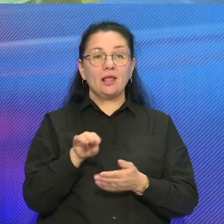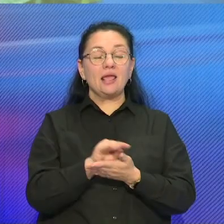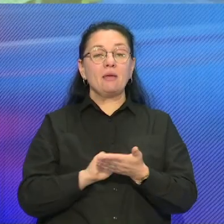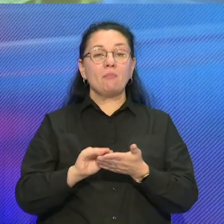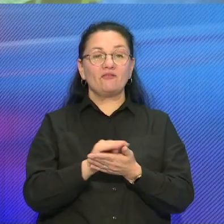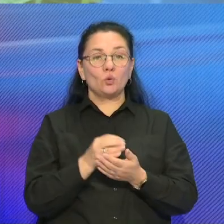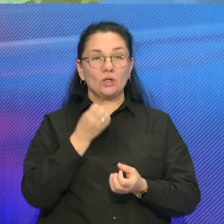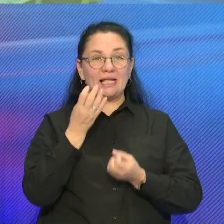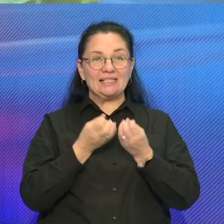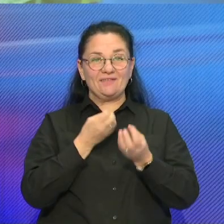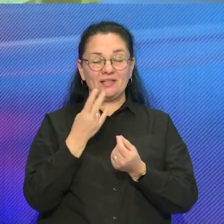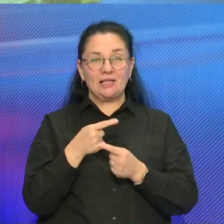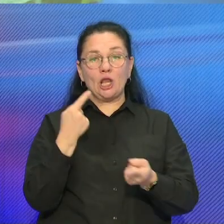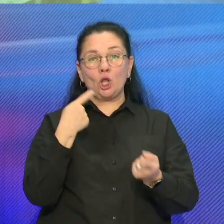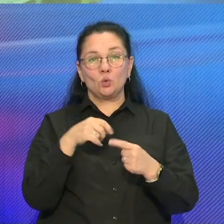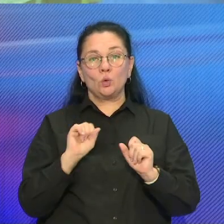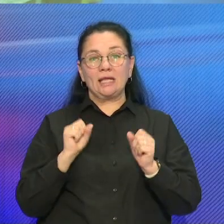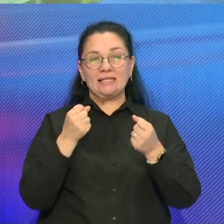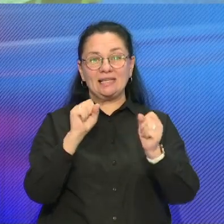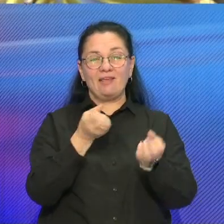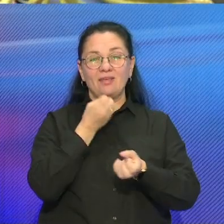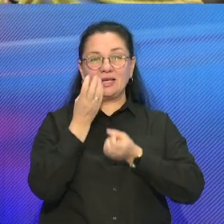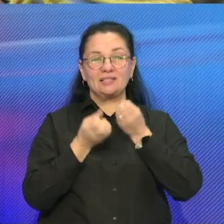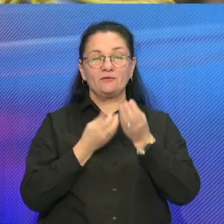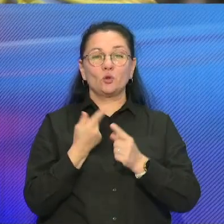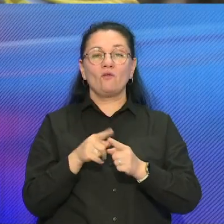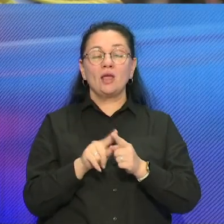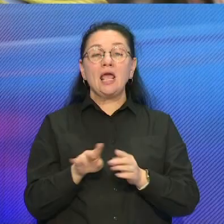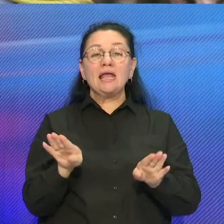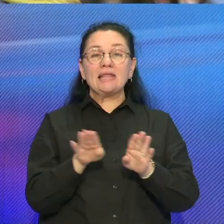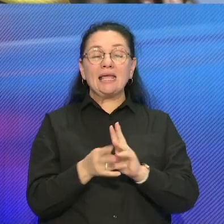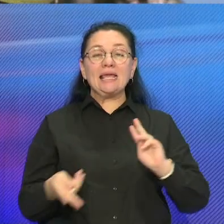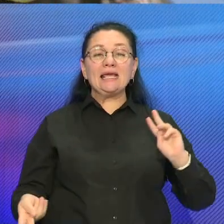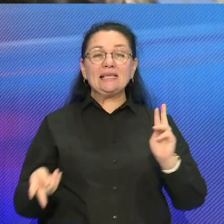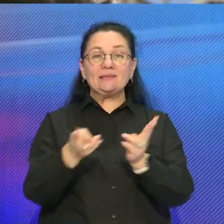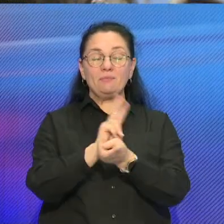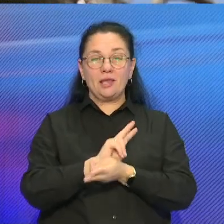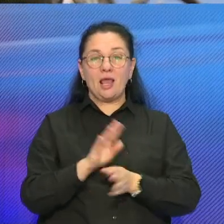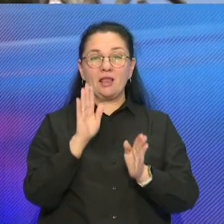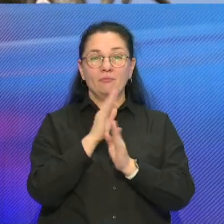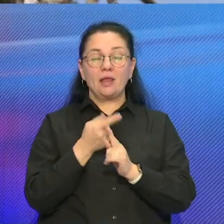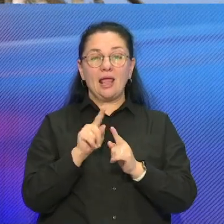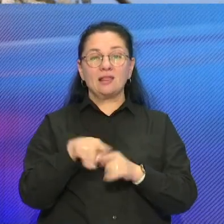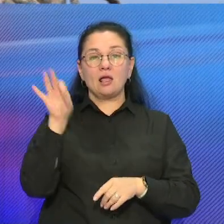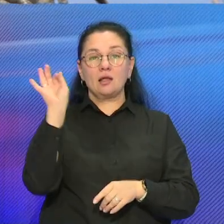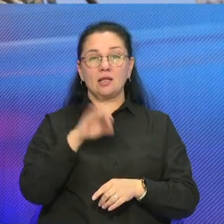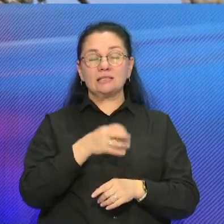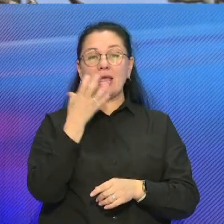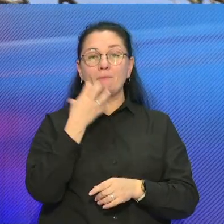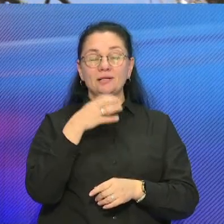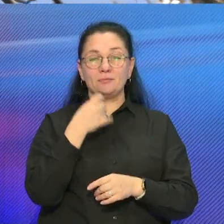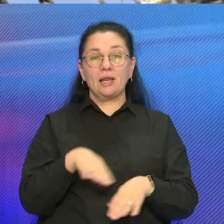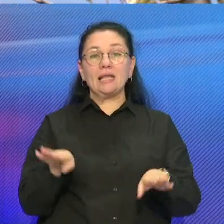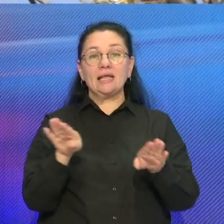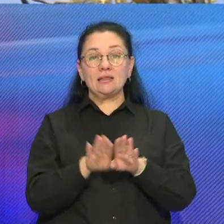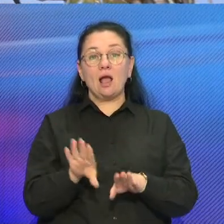цветение инших древ и кветок. Такие смены у природе специалисты тлумачить резким потеплением. Миновито так